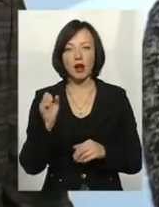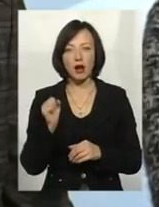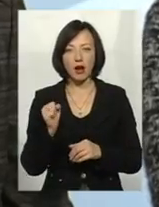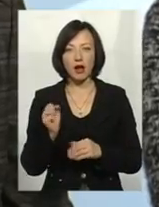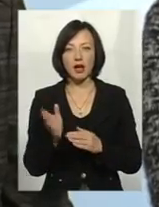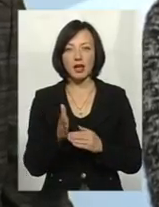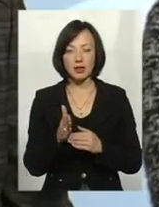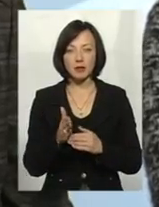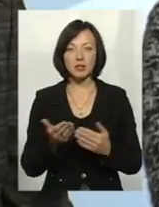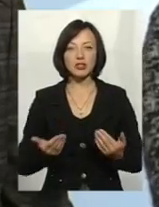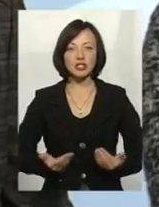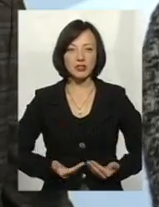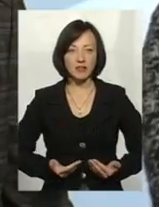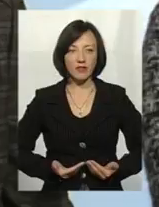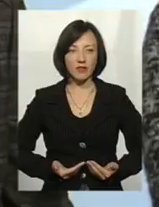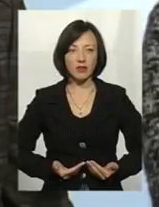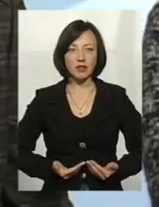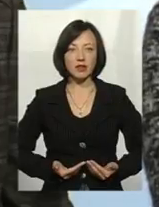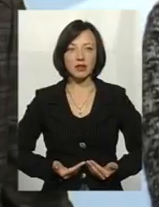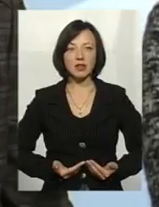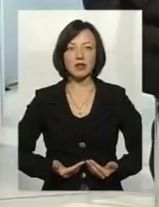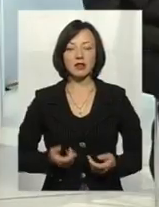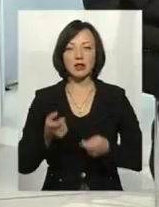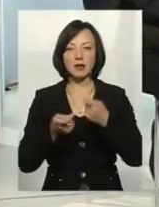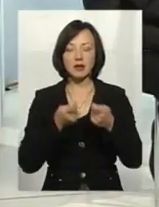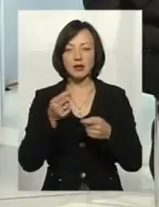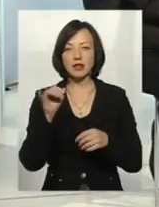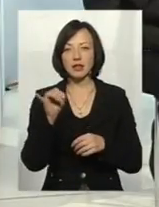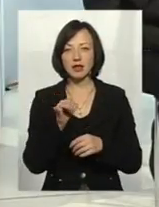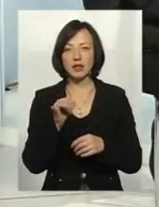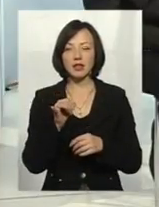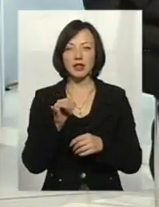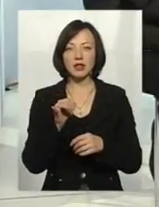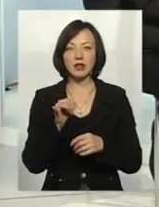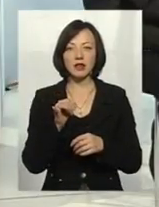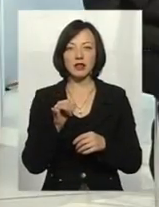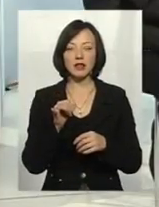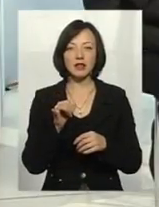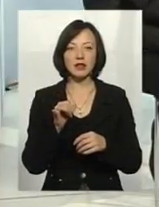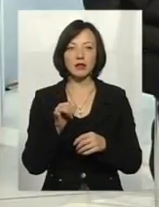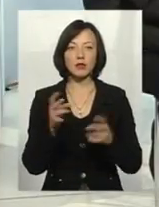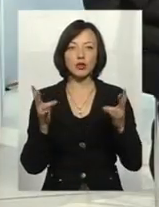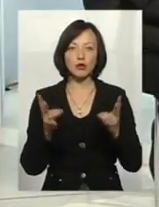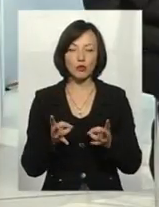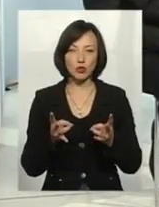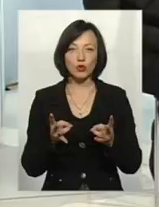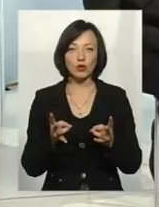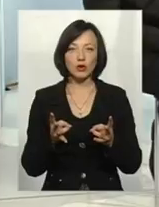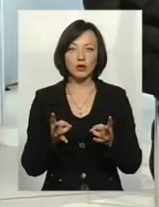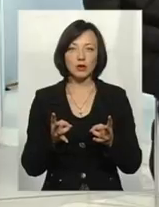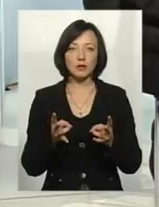риба живе, живі мікроорганізми і істот, тварини, які потребують.